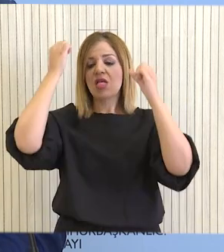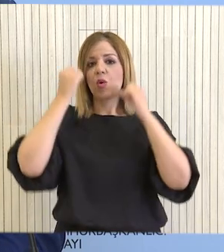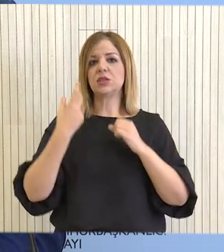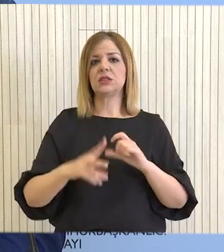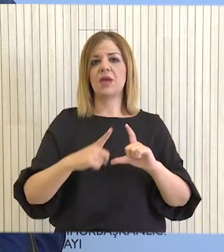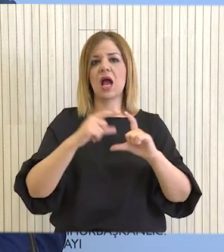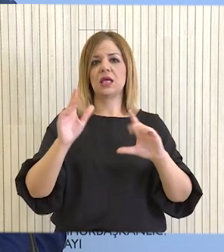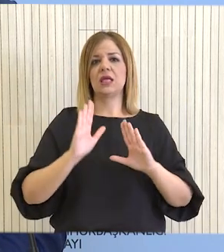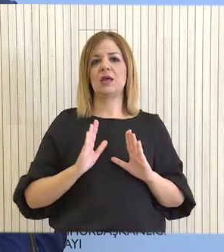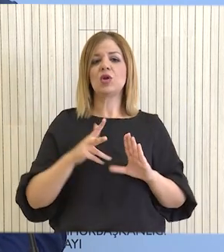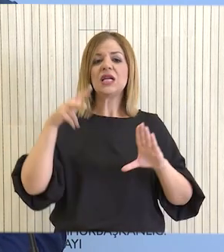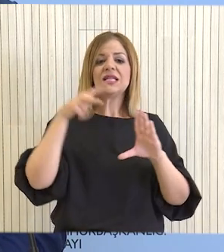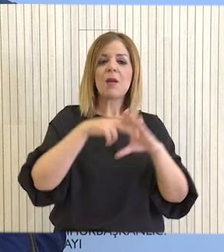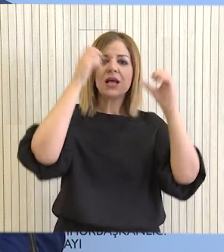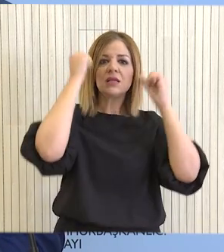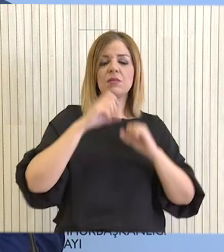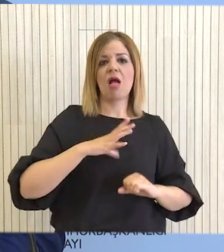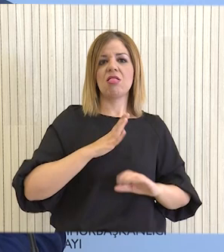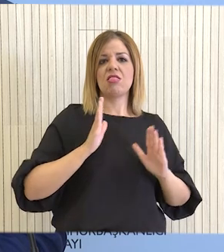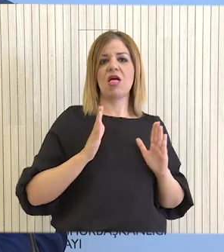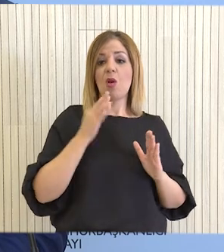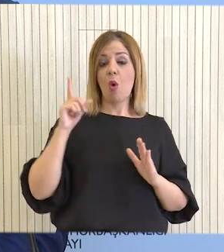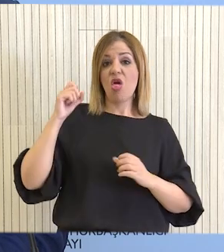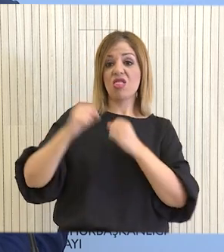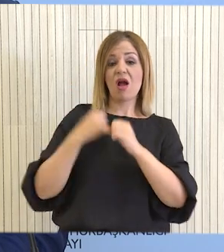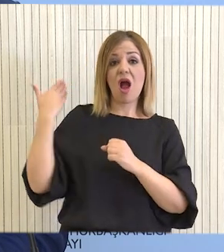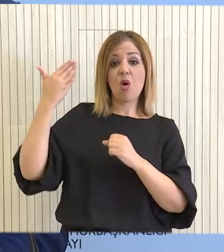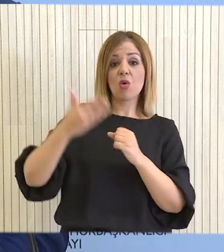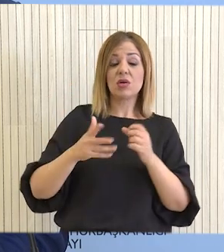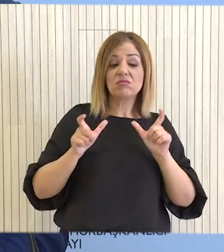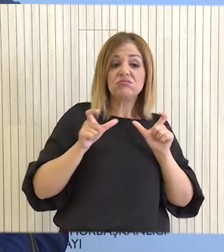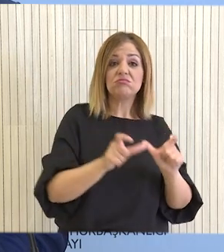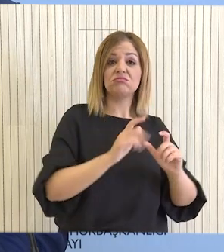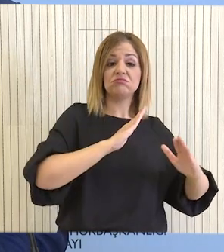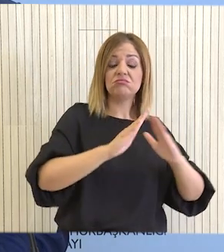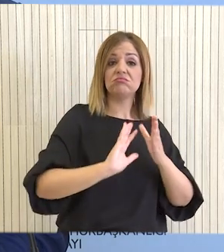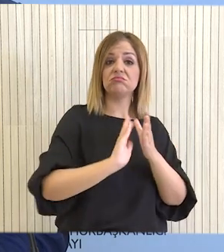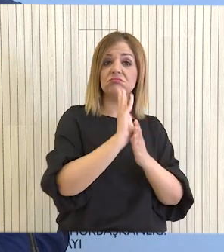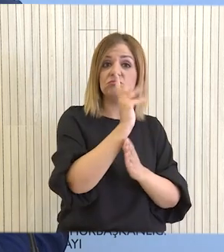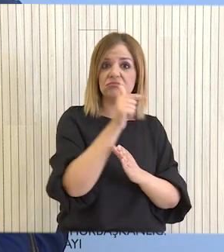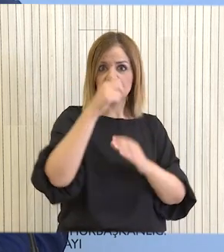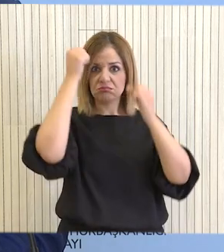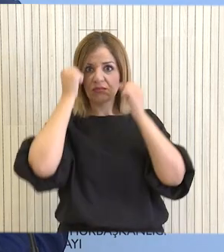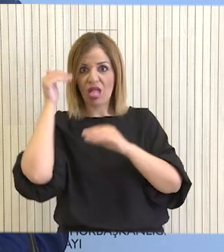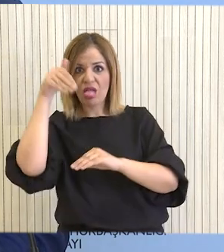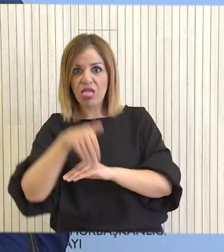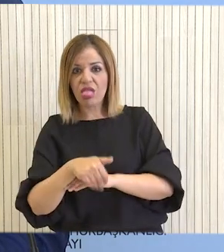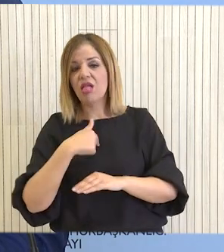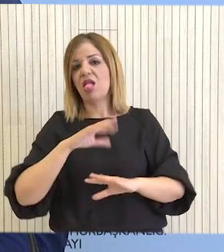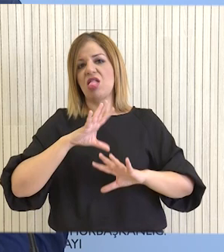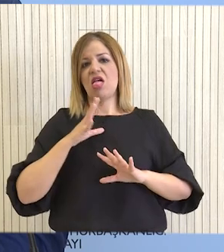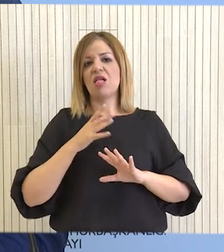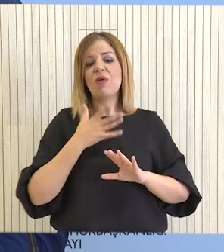στο χρηματοπιστωτικό τομέα της χώρας μας στον οποίο τα τελευταία 10 χρόνια έχουμε θωραγίσει και έχουμε λάβει πολύ σοβαρά μέτρα για να μπορέσουμε